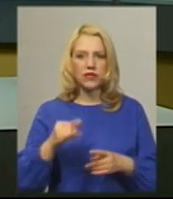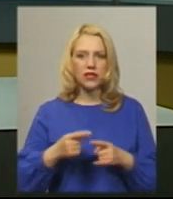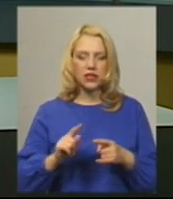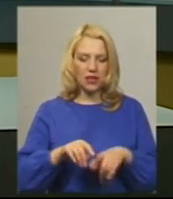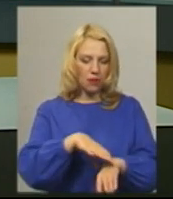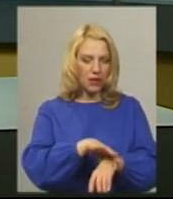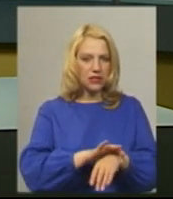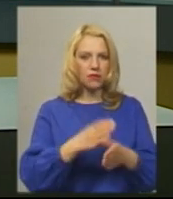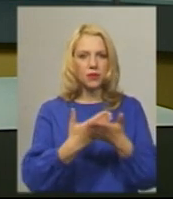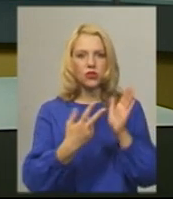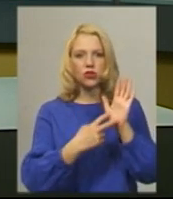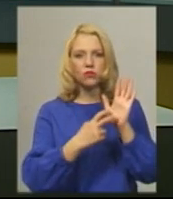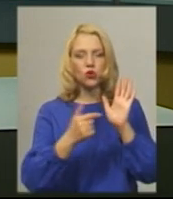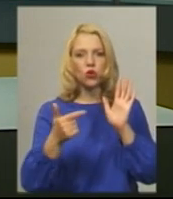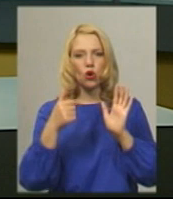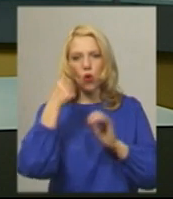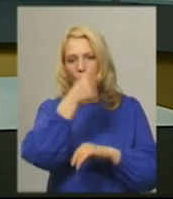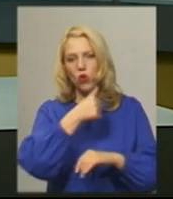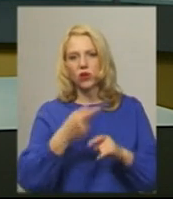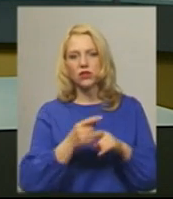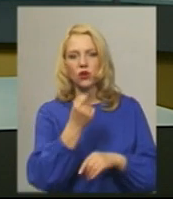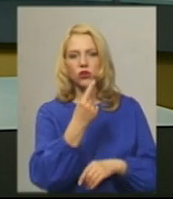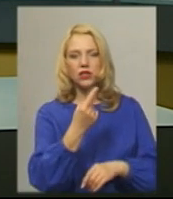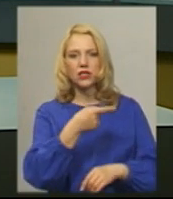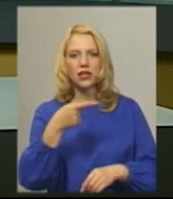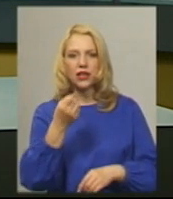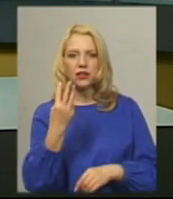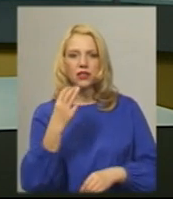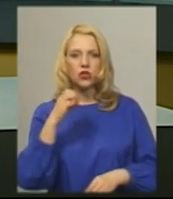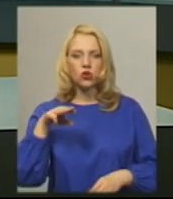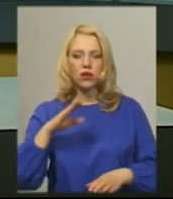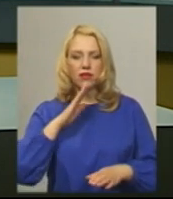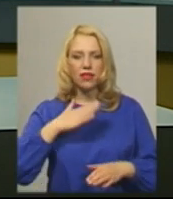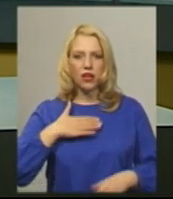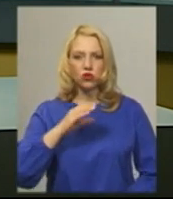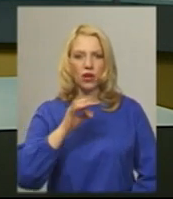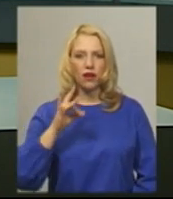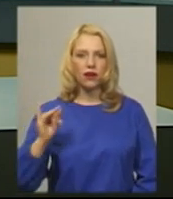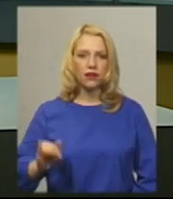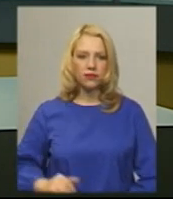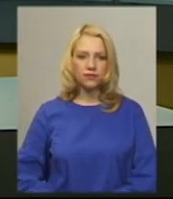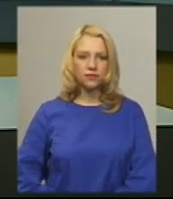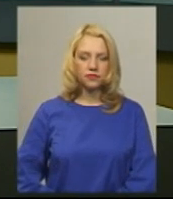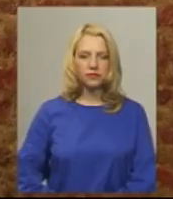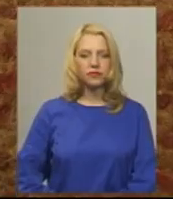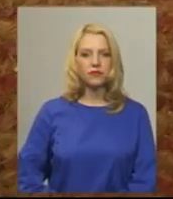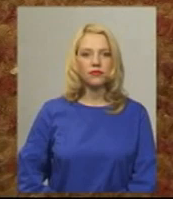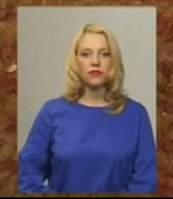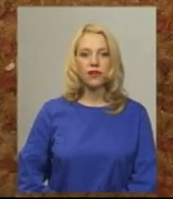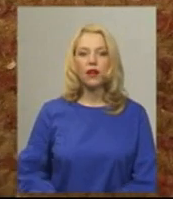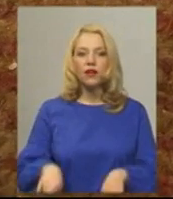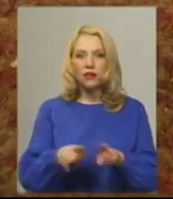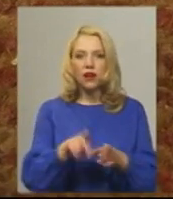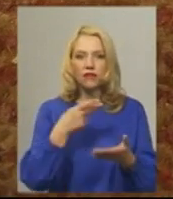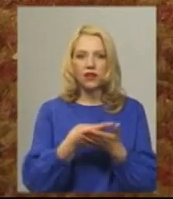браслетує ще найменше 700 років. Це 11-13 століття нашої ери. Подробиці в сюжеті Михайла Жили. Так